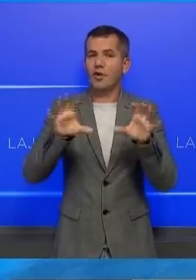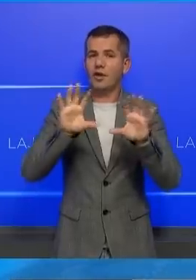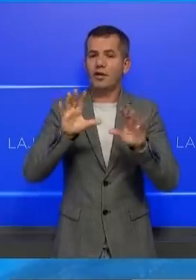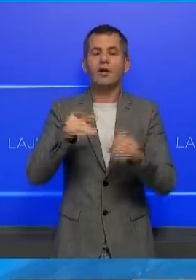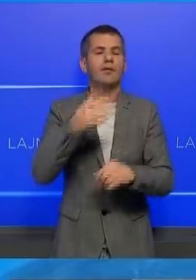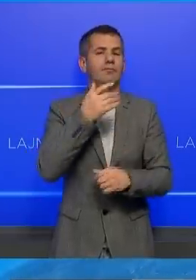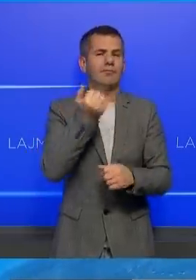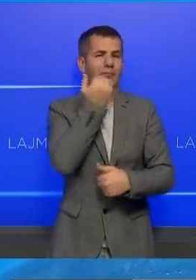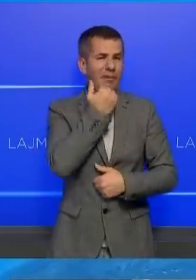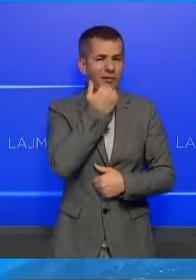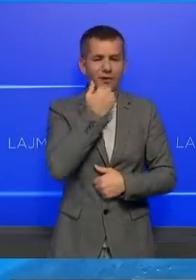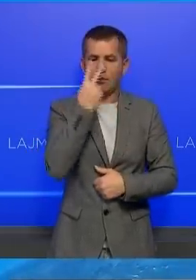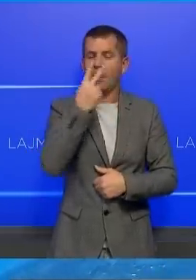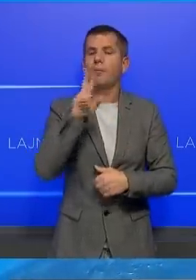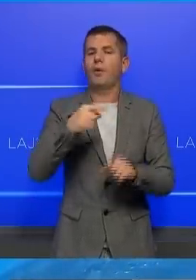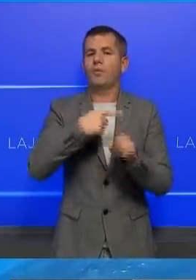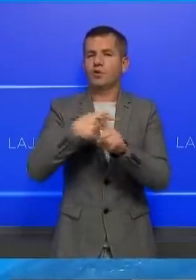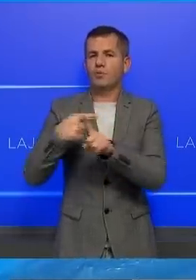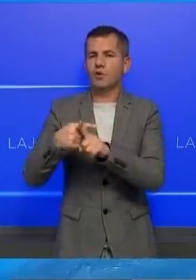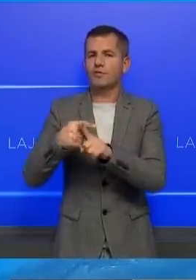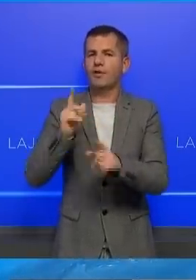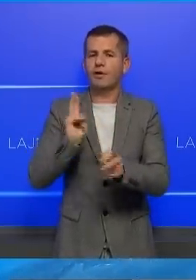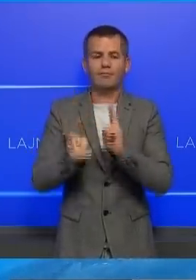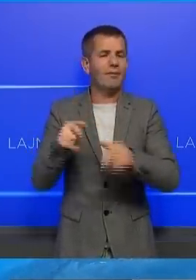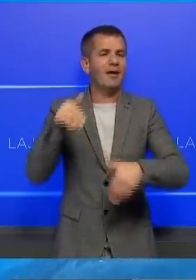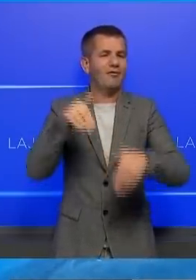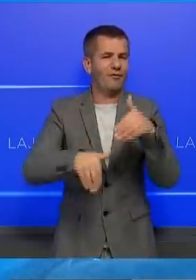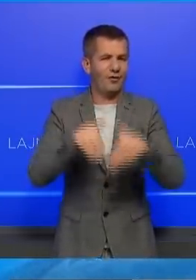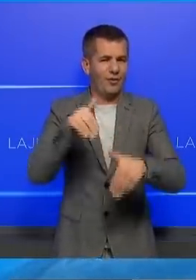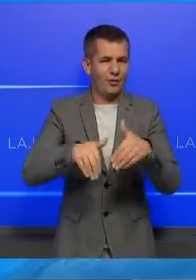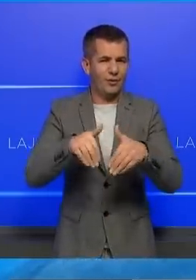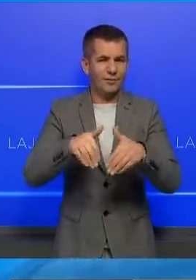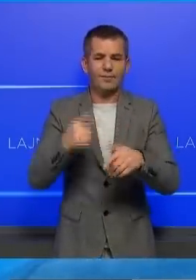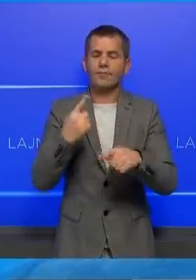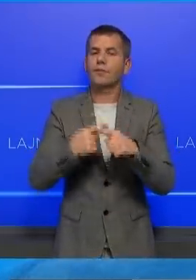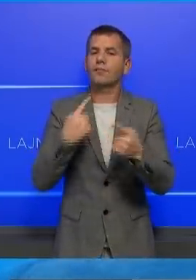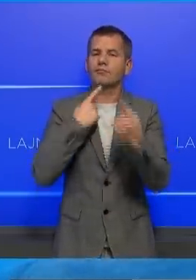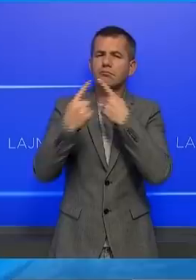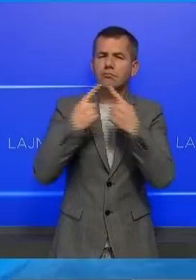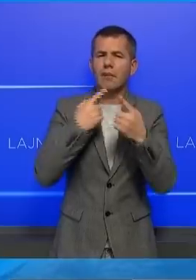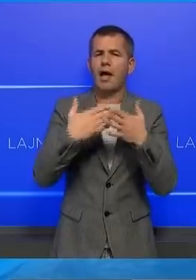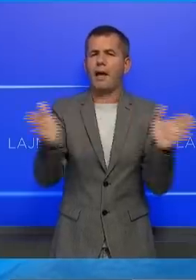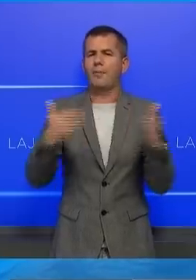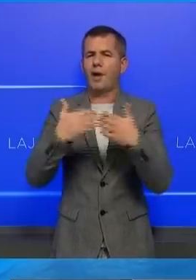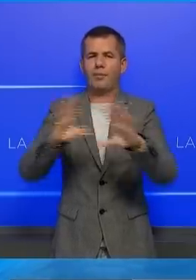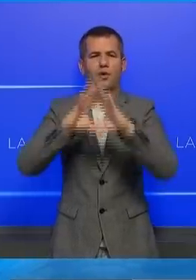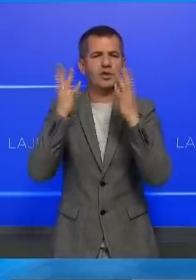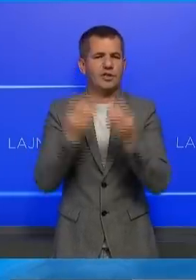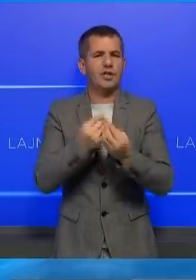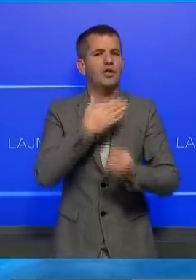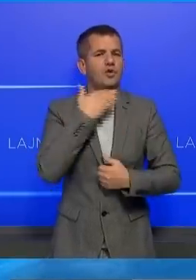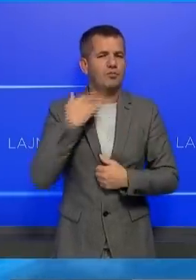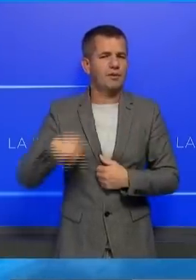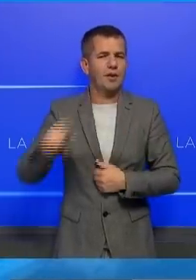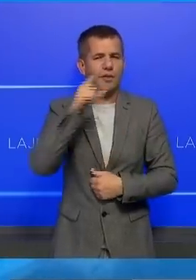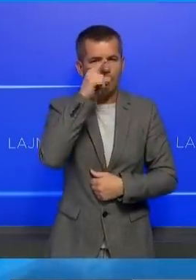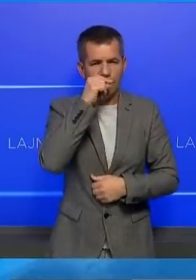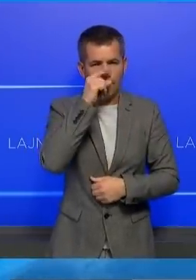pozitivisht në informimin e votuesve, duke organizuar debate zgjedeve gjithë përfshirë se për shumicën e komunave.